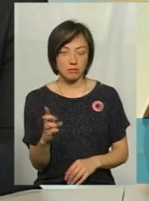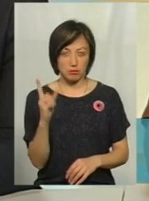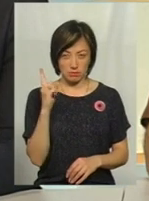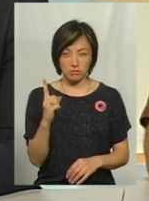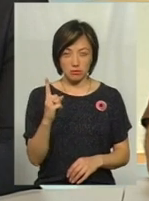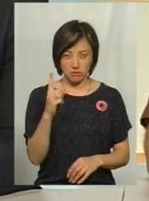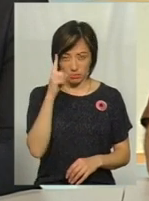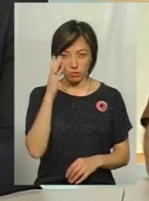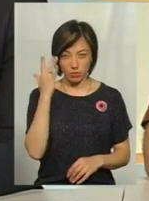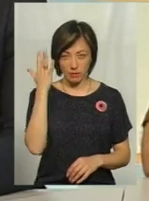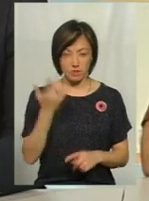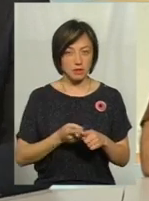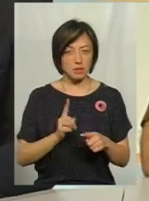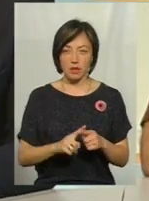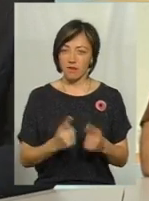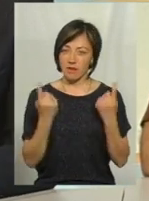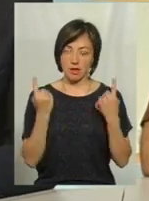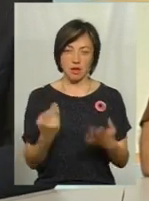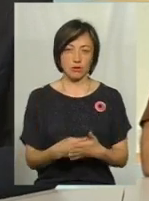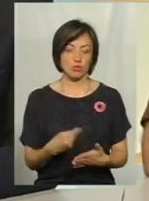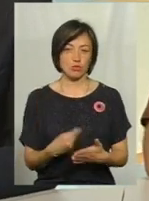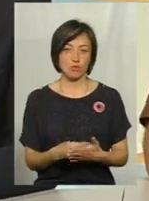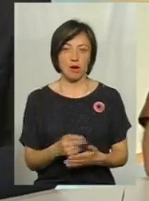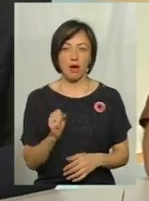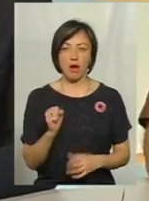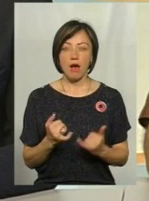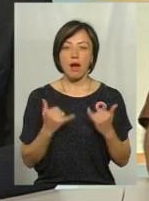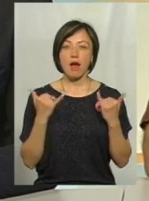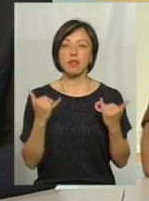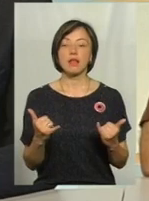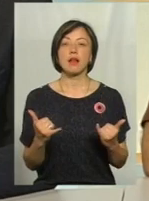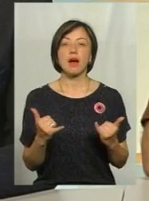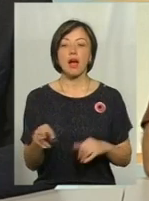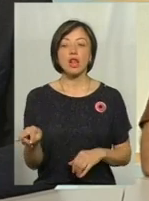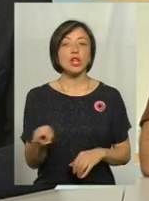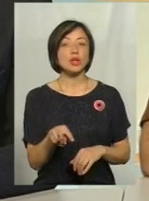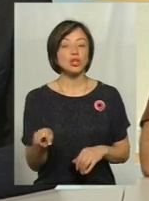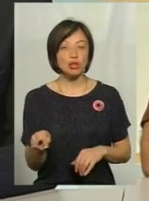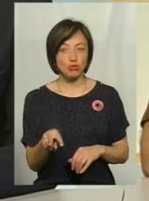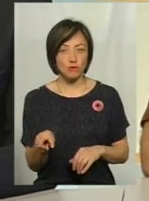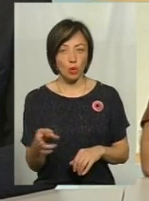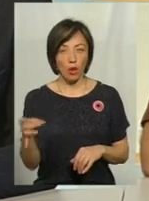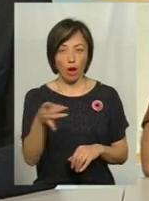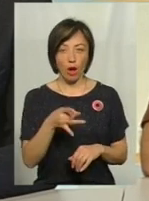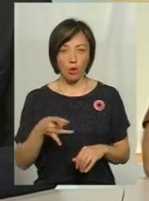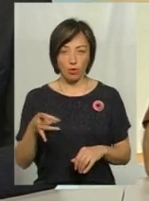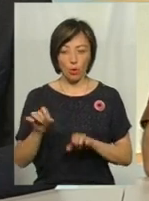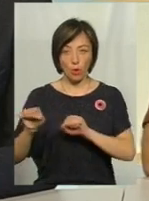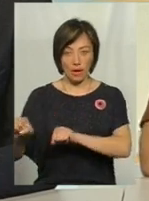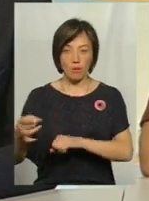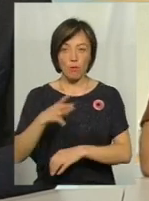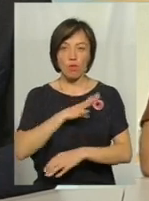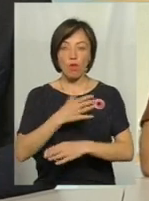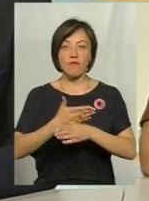Хоч воно і старо зараз, але це дуже велика сума. А для, наприклад, Летичівського району, цього, укріп району,